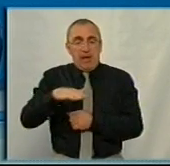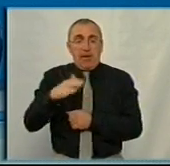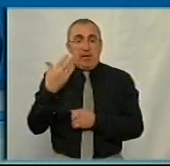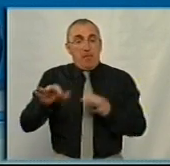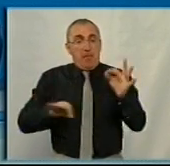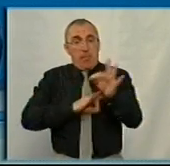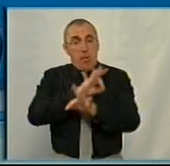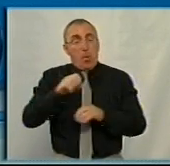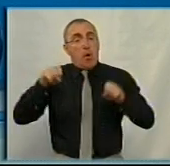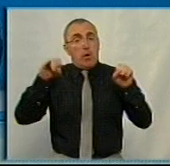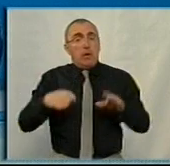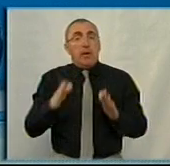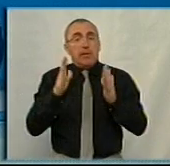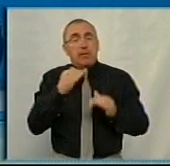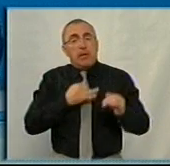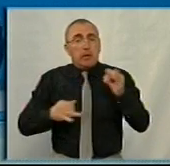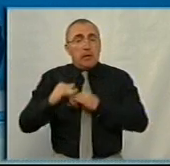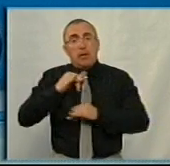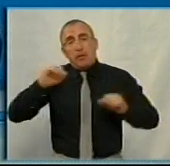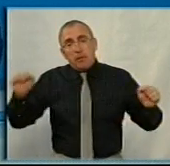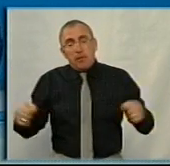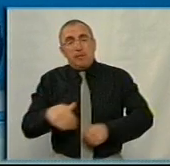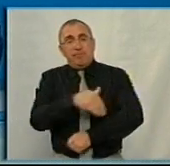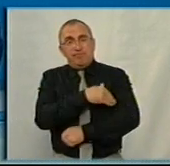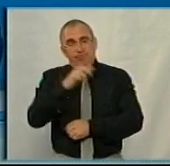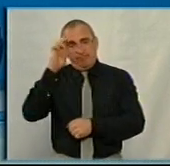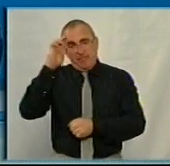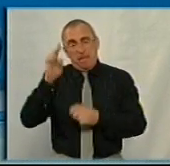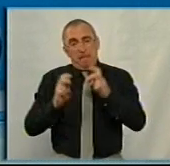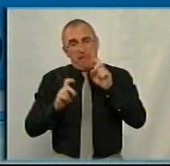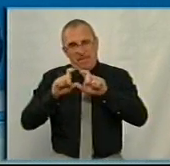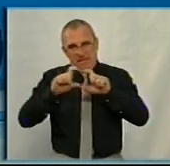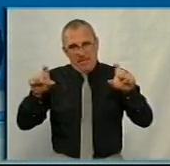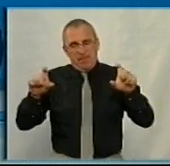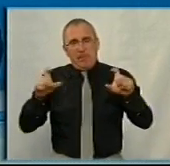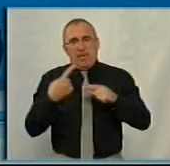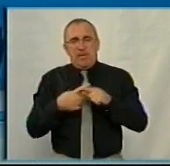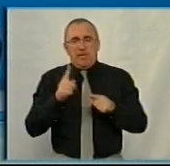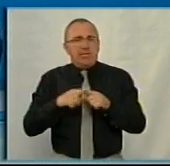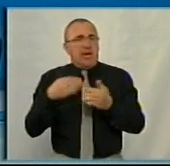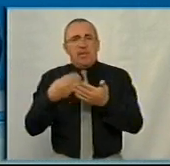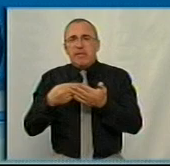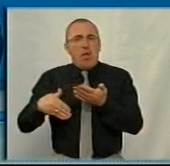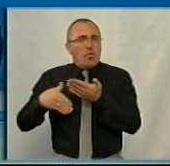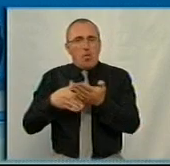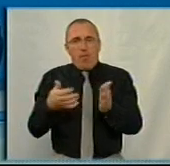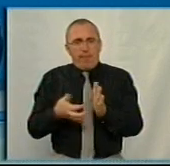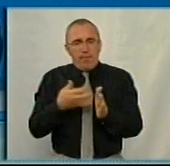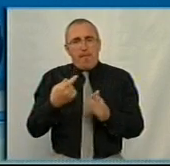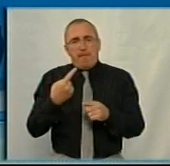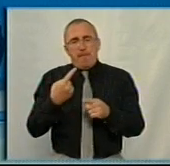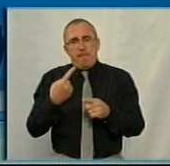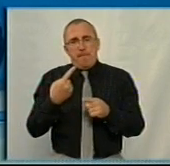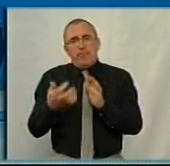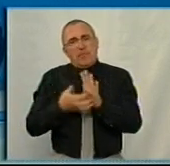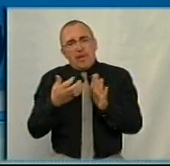проєкті рішення ми говоримо тільки про підтримку комунальних підприємств, фінансову підтримку, тобто це недофінансування, безпосередньо